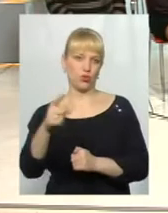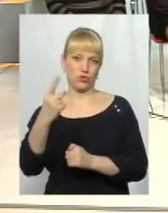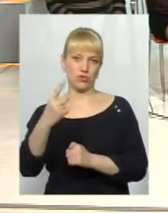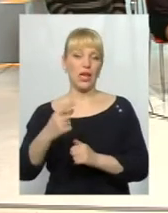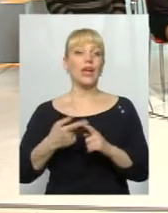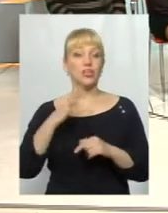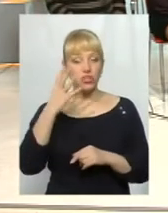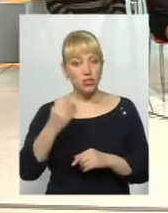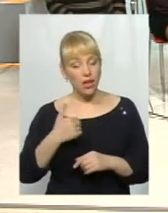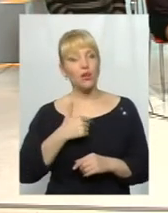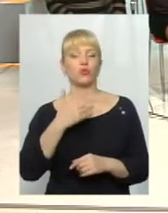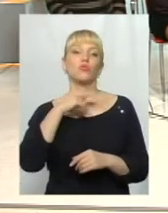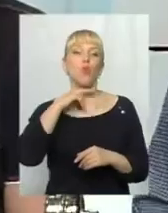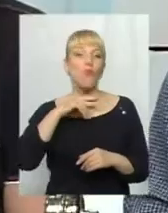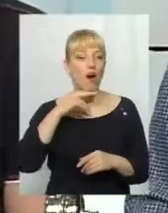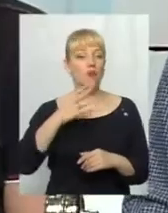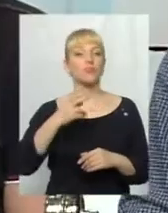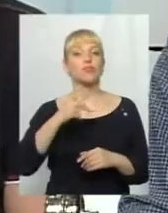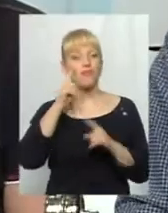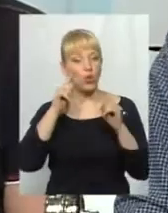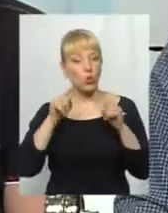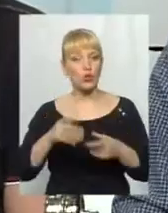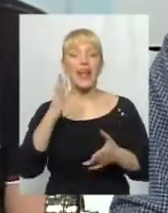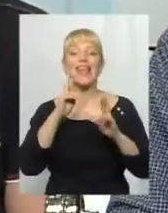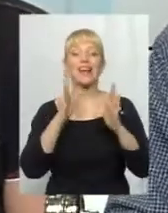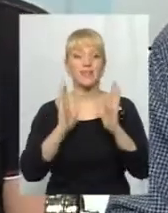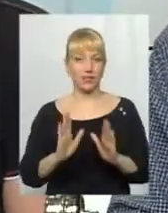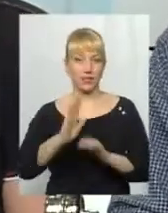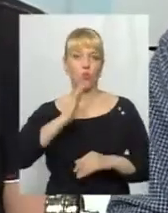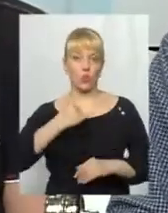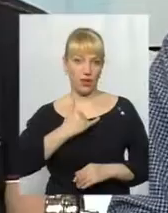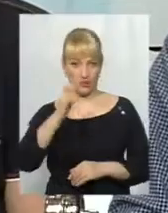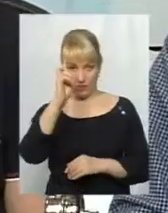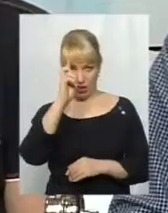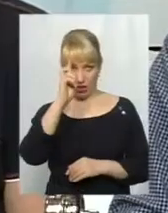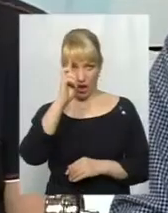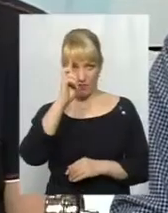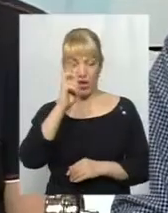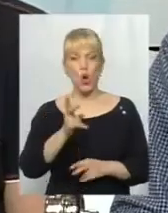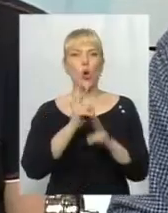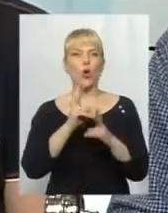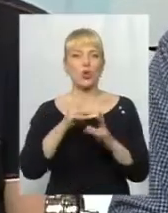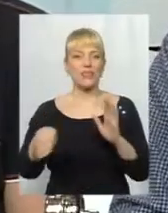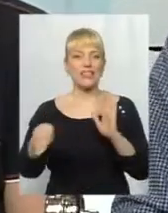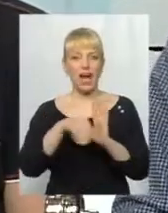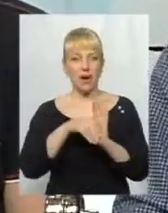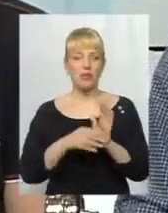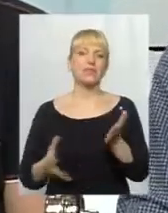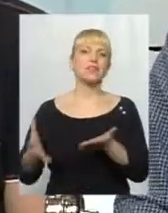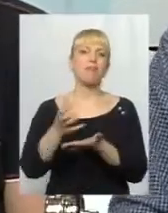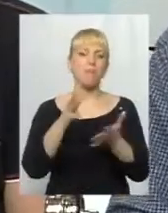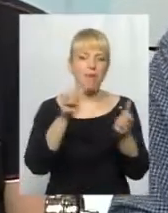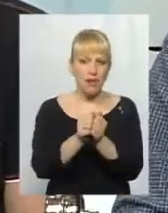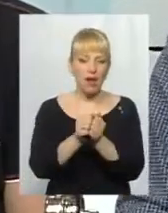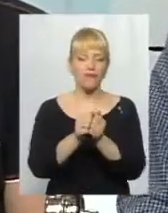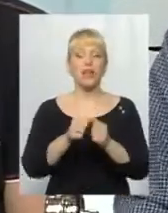І я хочу ще звернути увагу. Як тільки в нас, в державі, хтось на хабарі спіймав, чи посадовця,